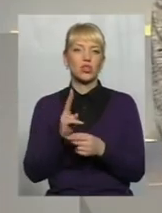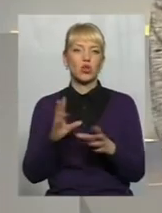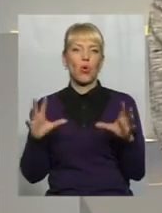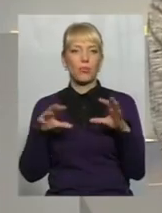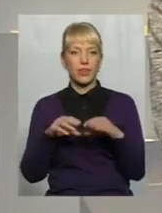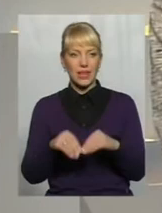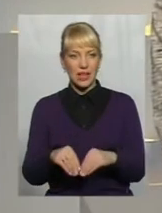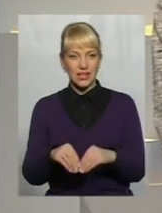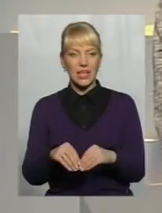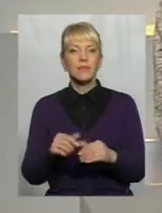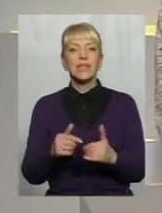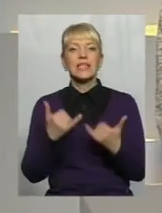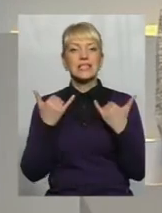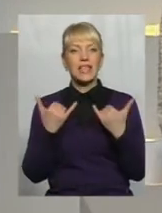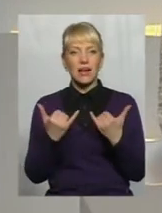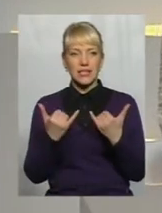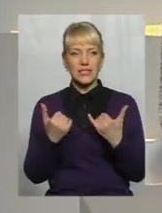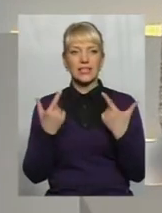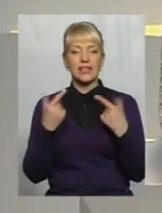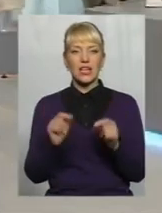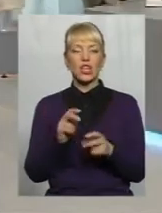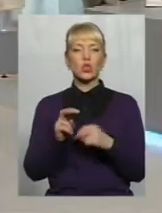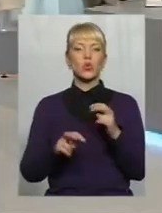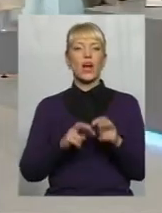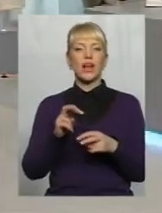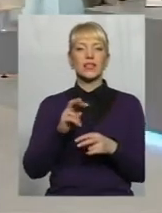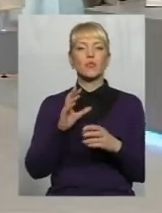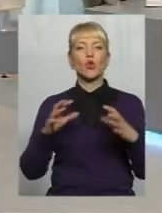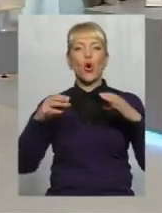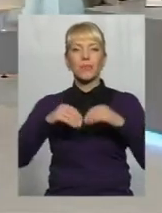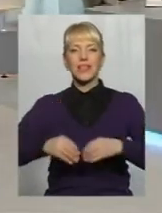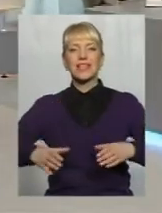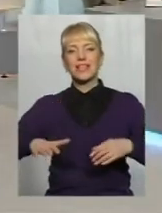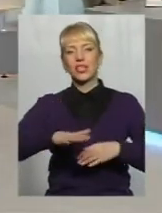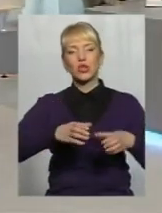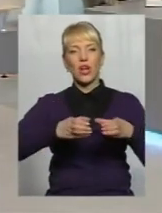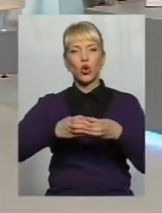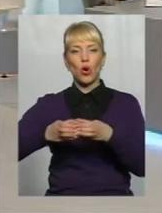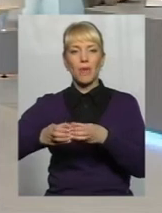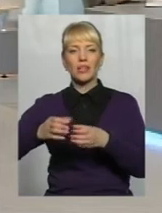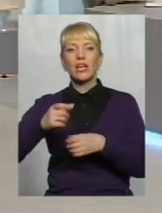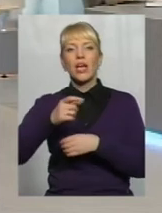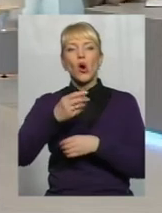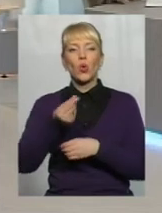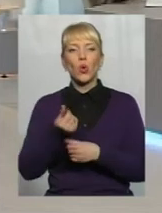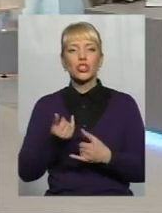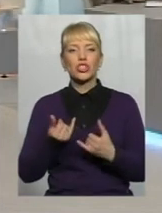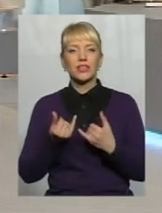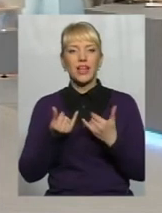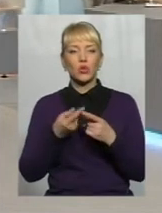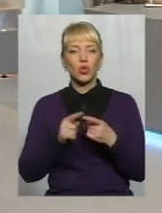'єдналася Зараз, де шукатимуть об'єднані тергромади гроші на те, щоб